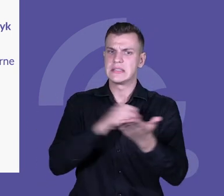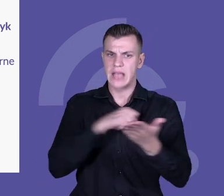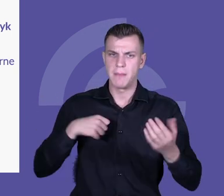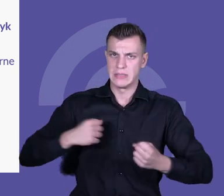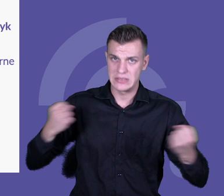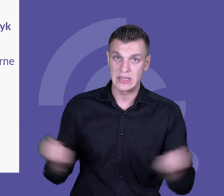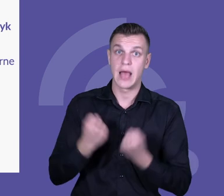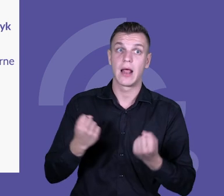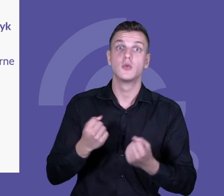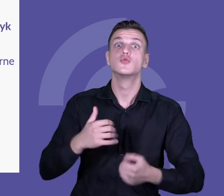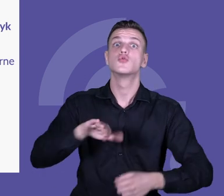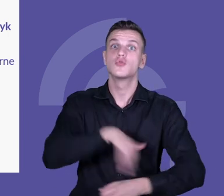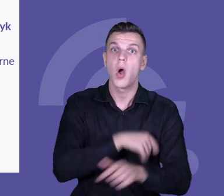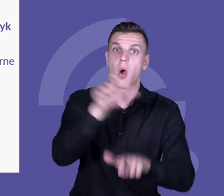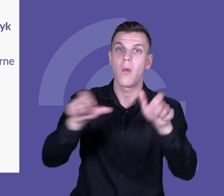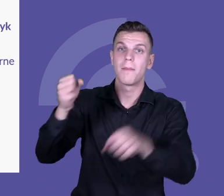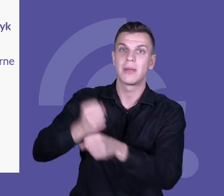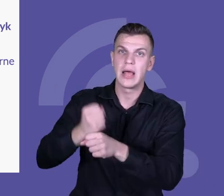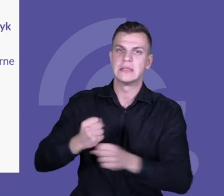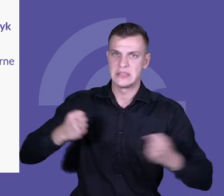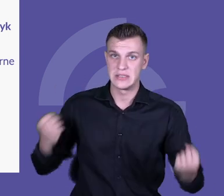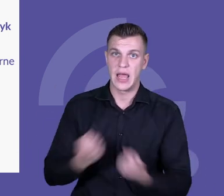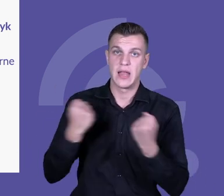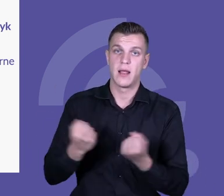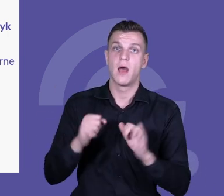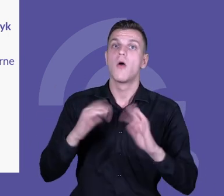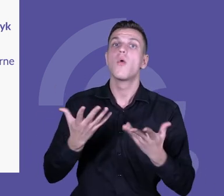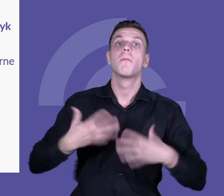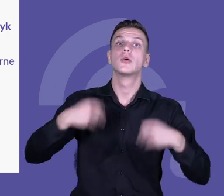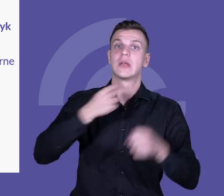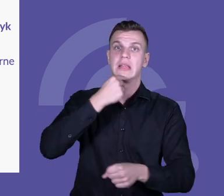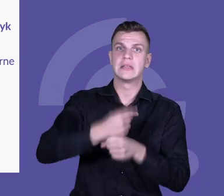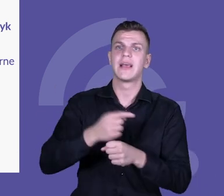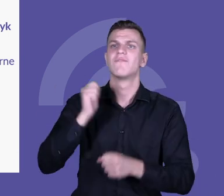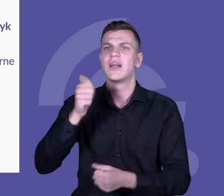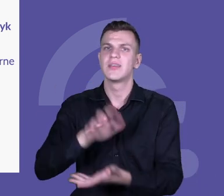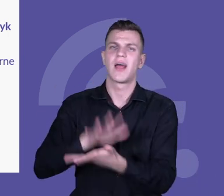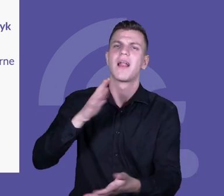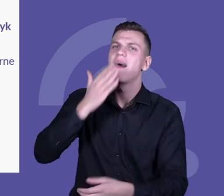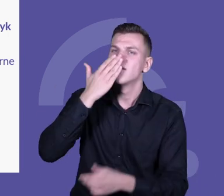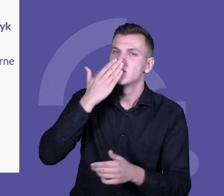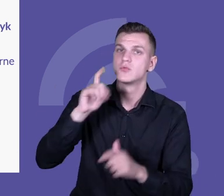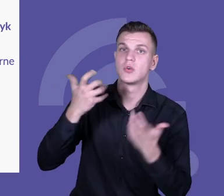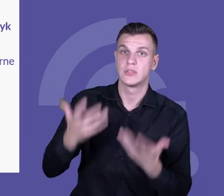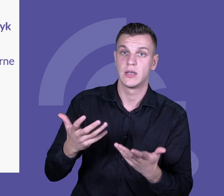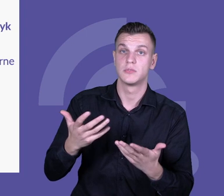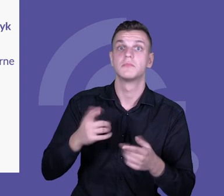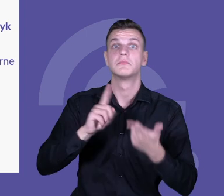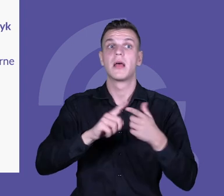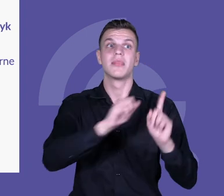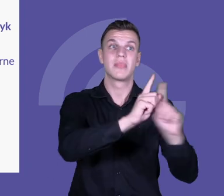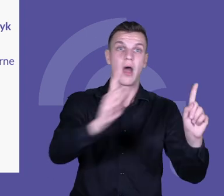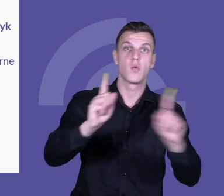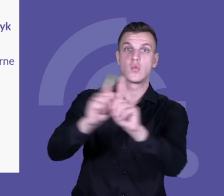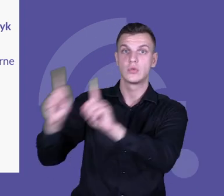zaangażowania szkoły. Począwszy od decyzji, na jakich kompetencjach chcemy się skupić, od współpracy nauczycieli w tym,